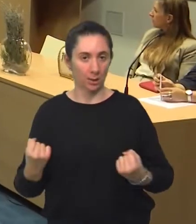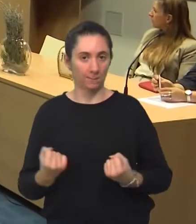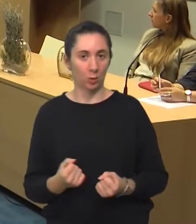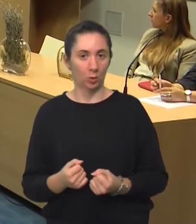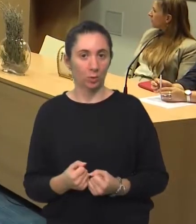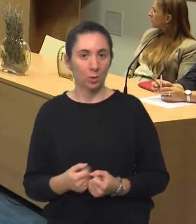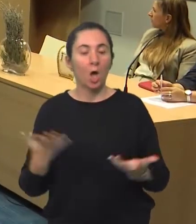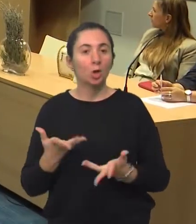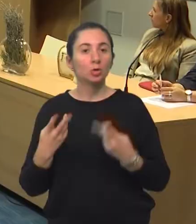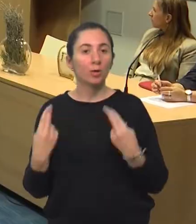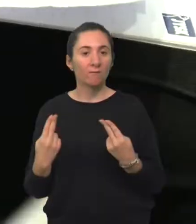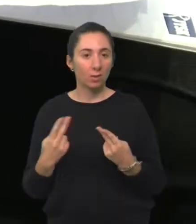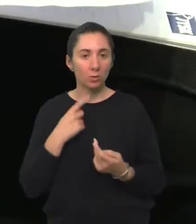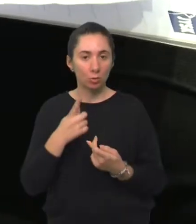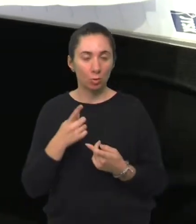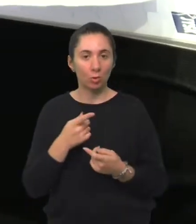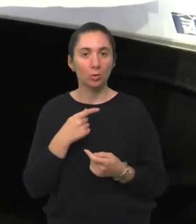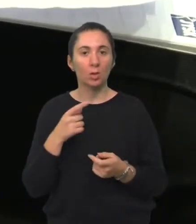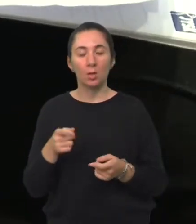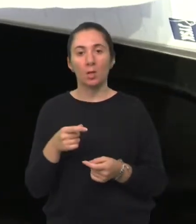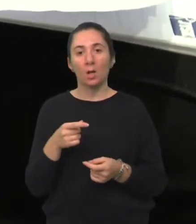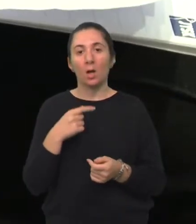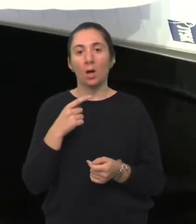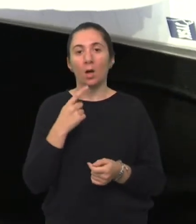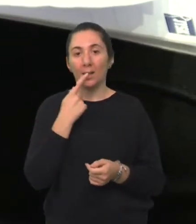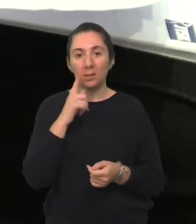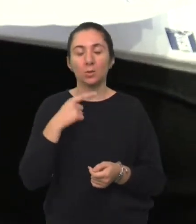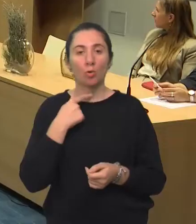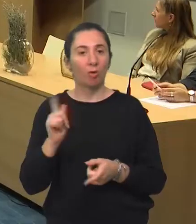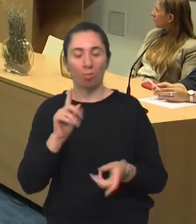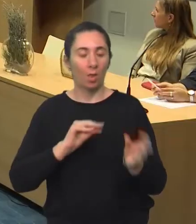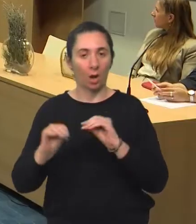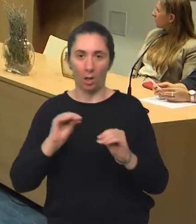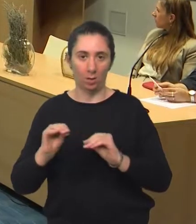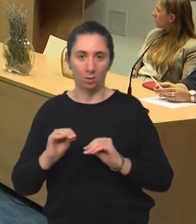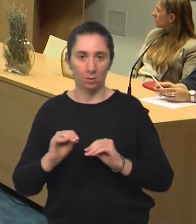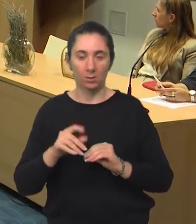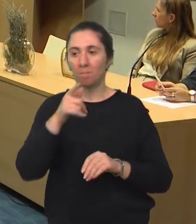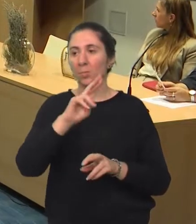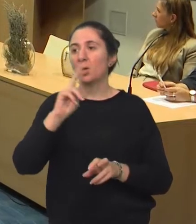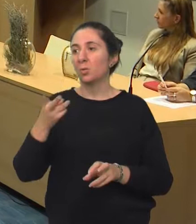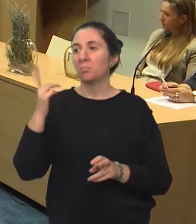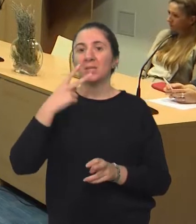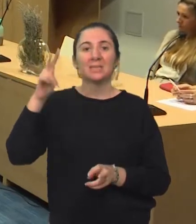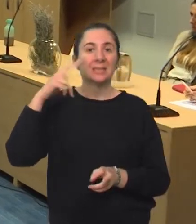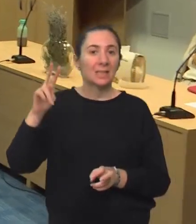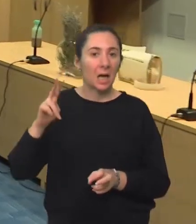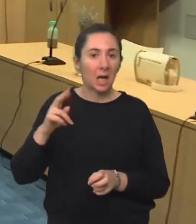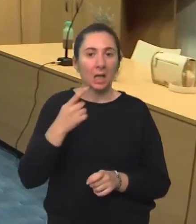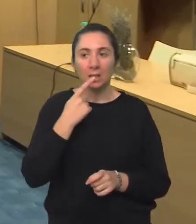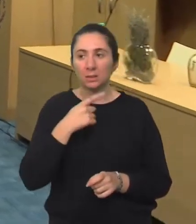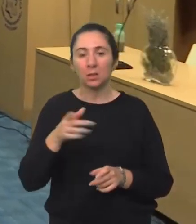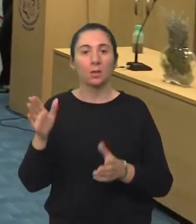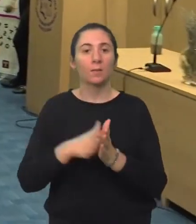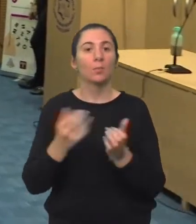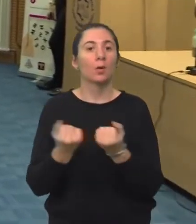Ono što je bitno reći je da se jezik i govor ne poučavaju. Znači, vi ćete možda neki drugi strani jezik usvajati kasnije